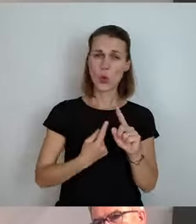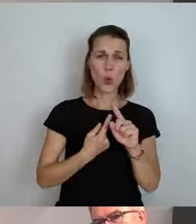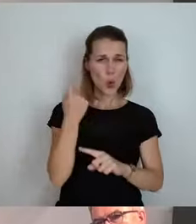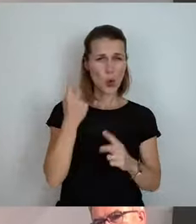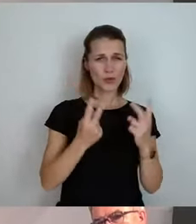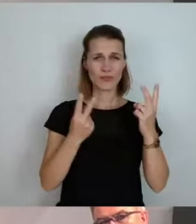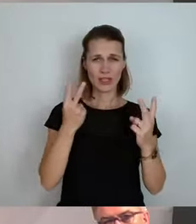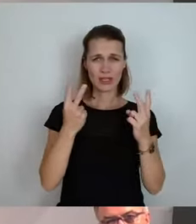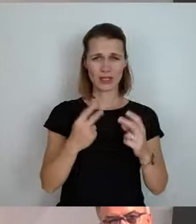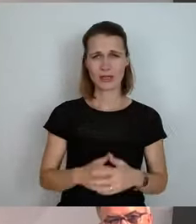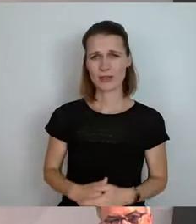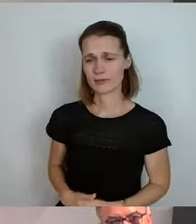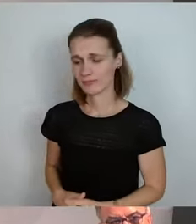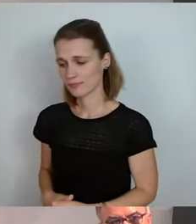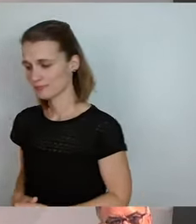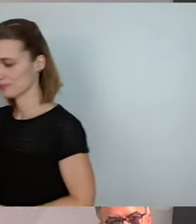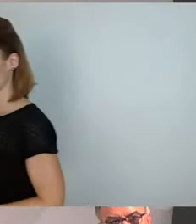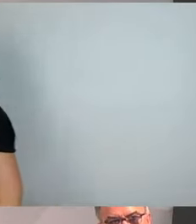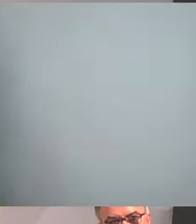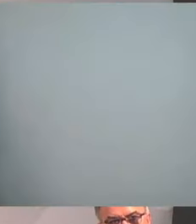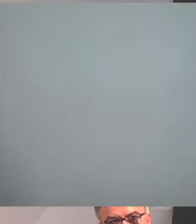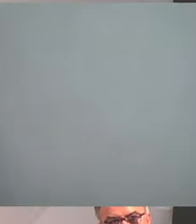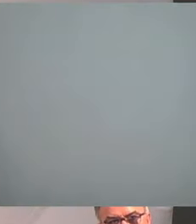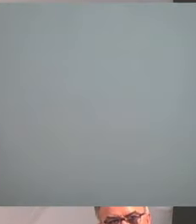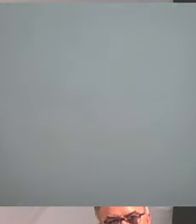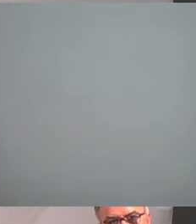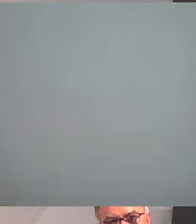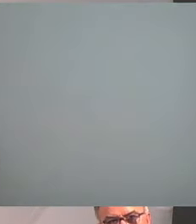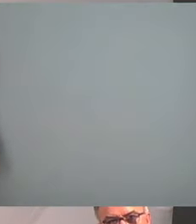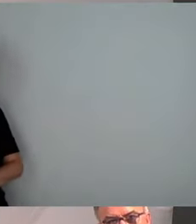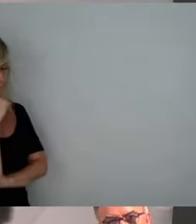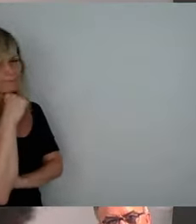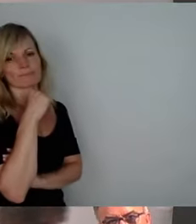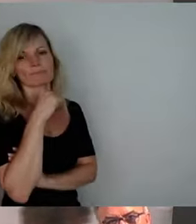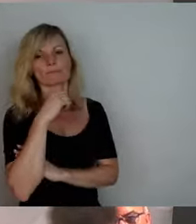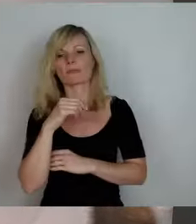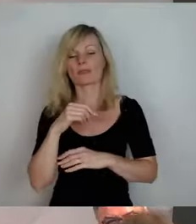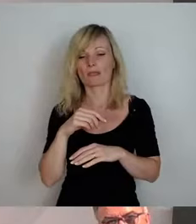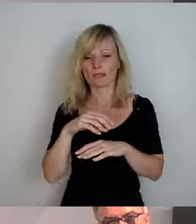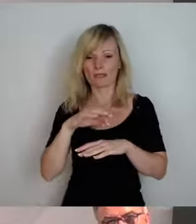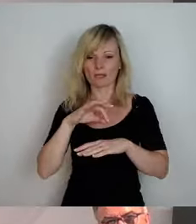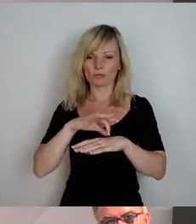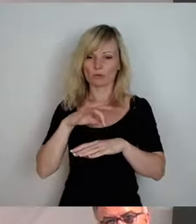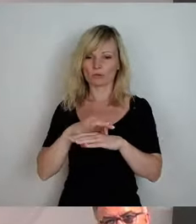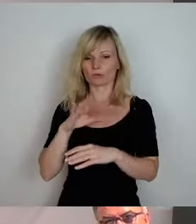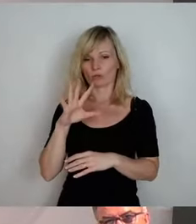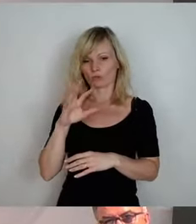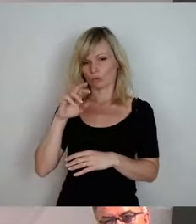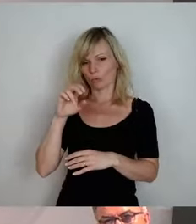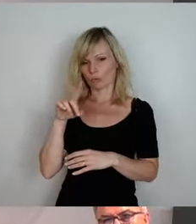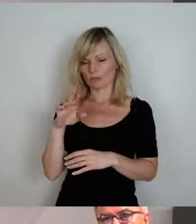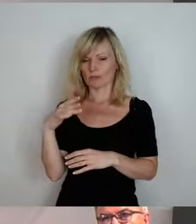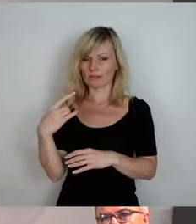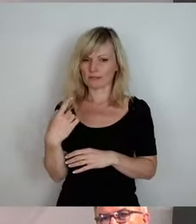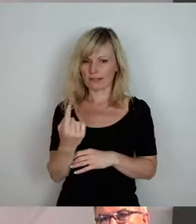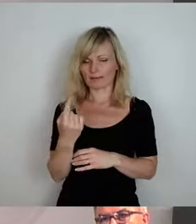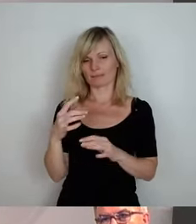Dankeschön. Dr. Schröder, Allgemeinmediziner, eigentlich im Rentenalter, aber er lässt seine Patienten nicht im Stich.